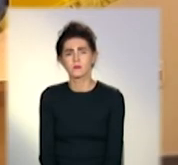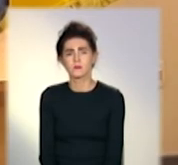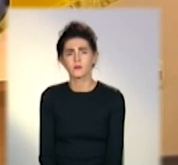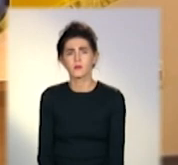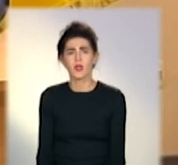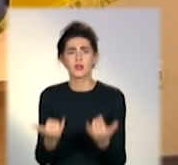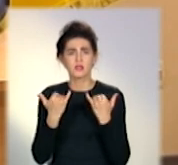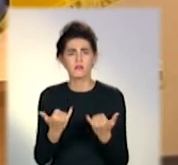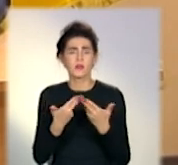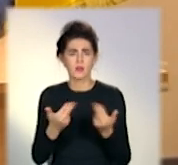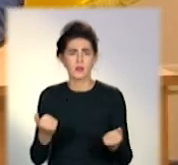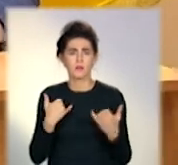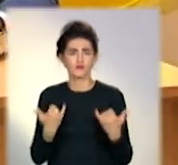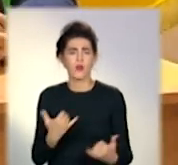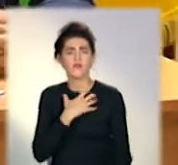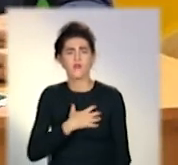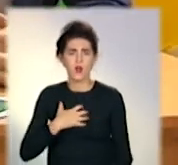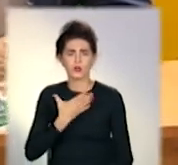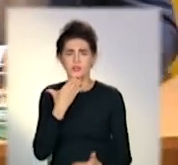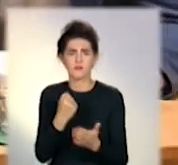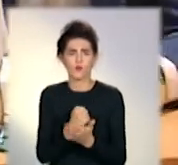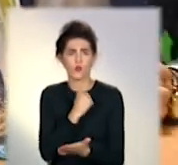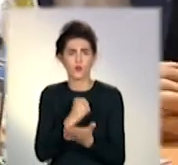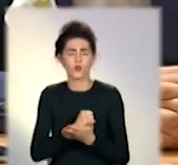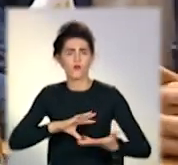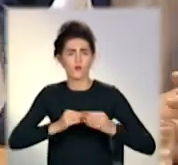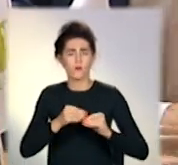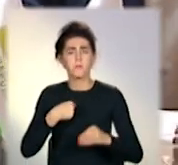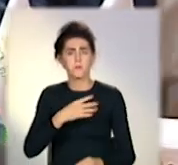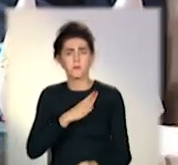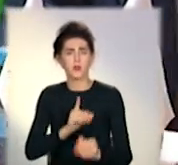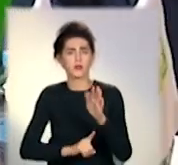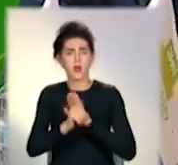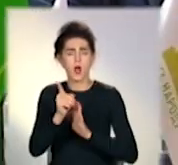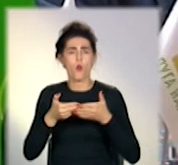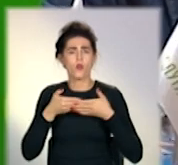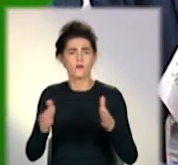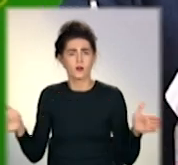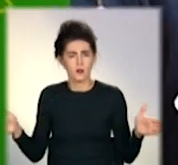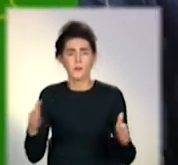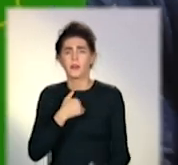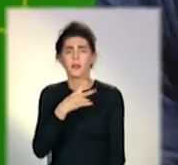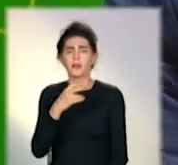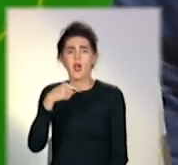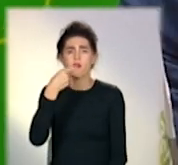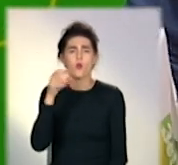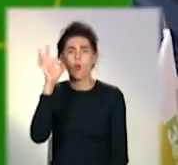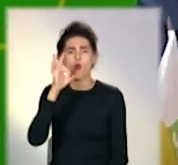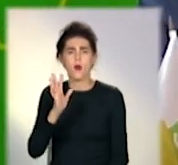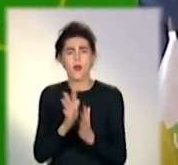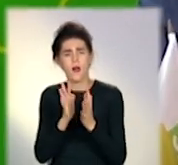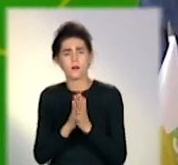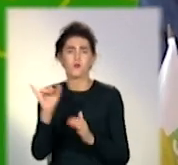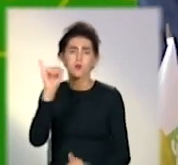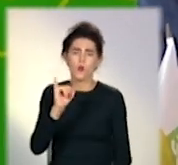Сьогодні нам, звісно, важливо відстояти свій результат. Ми значально заявляли відкрито і відкровенне, не говорили о ком-то плохо. Ми ввели